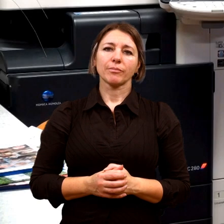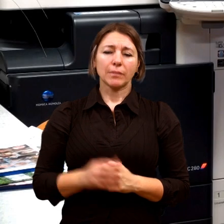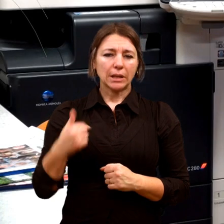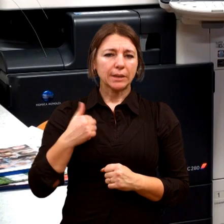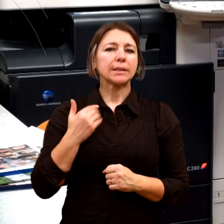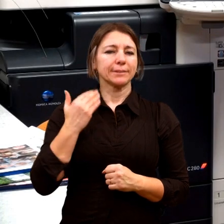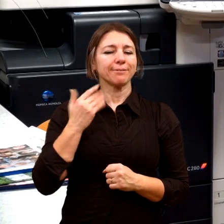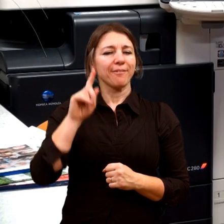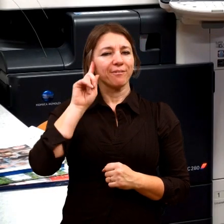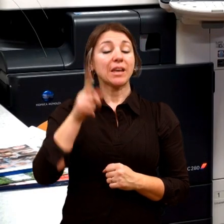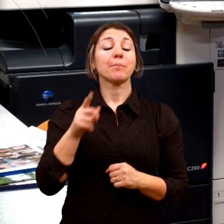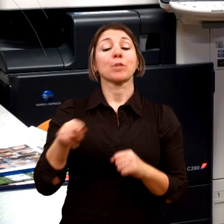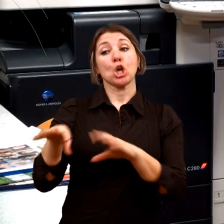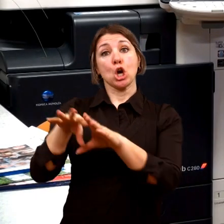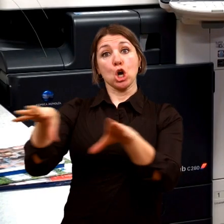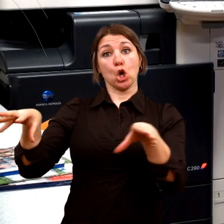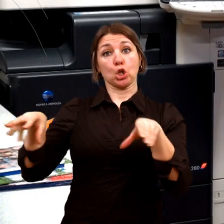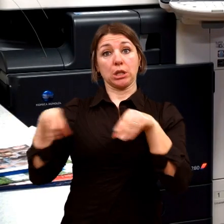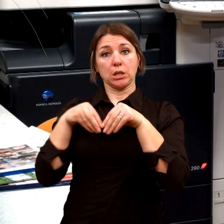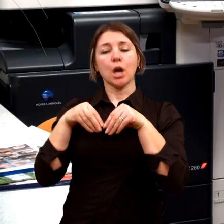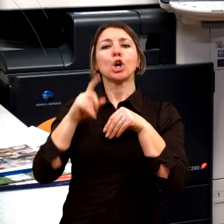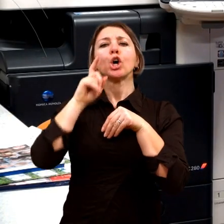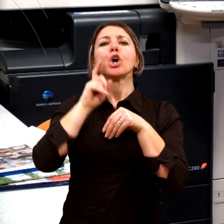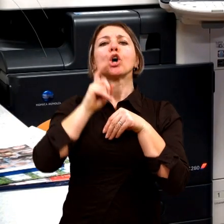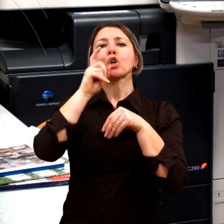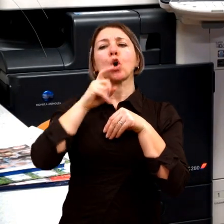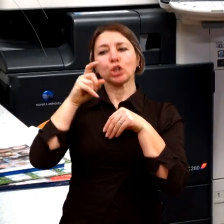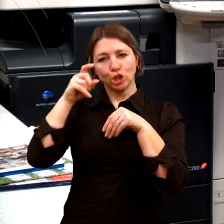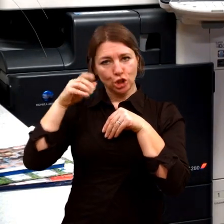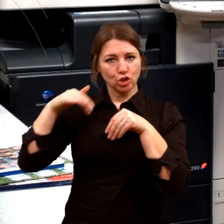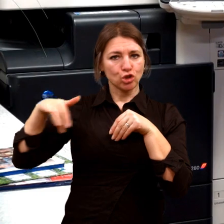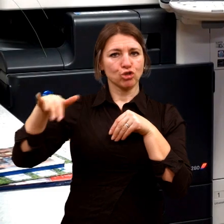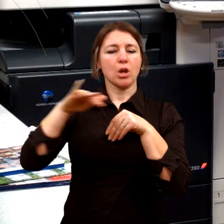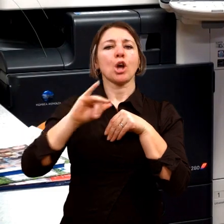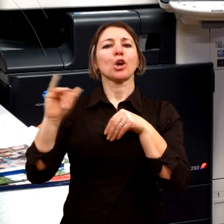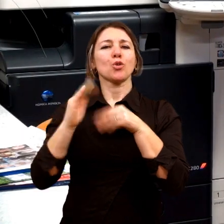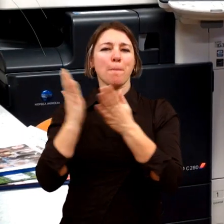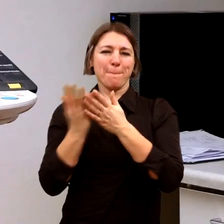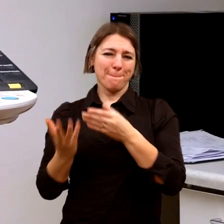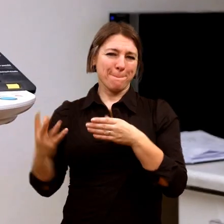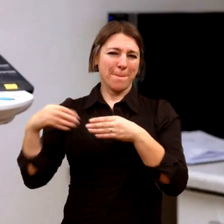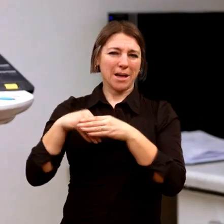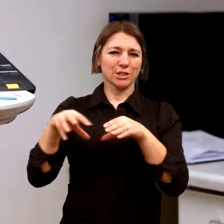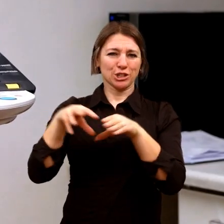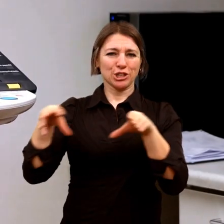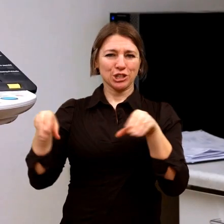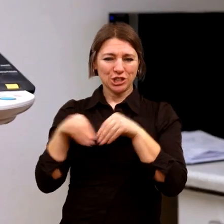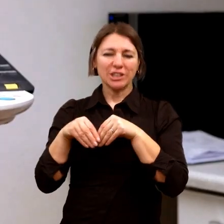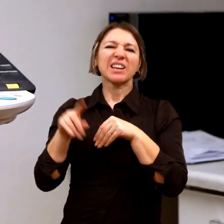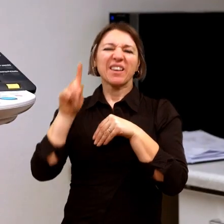Ne všichni rodiče, nebo ne všichni ti, kteří patří do té rodiny, to